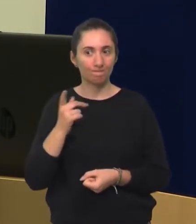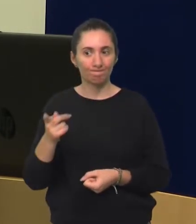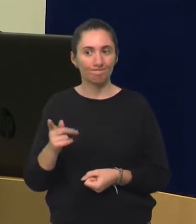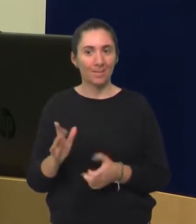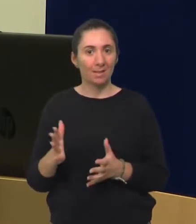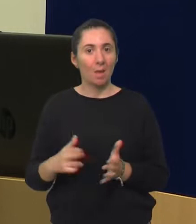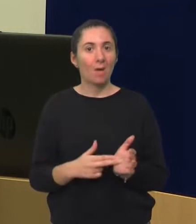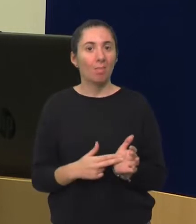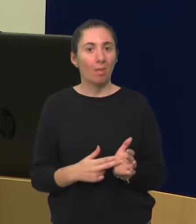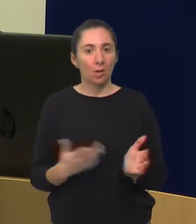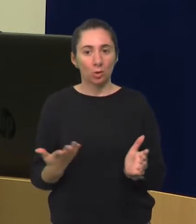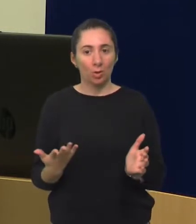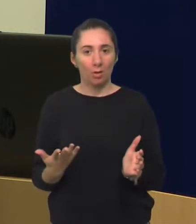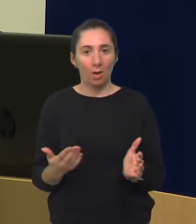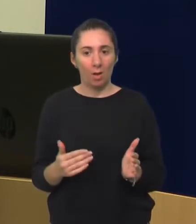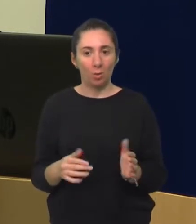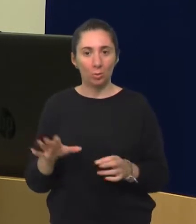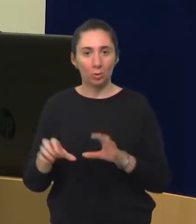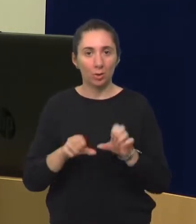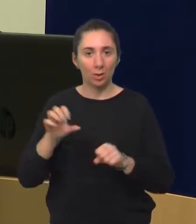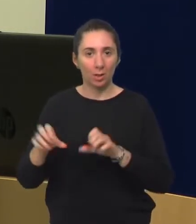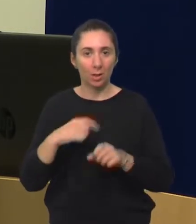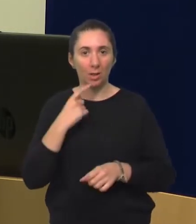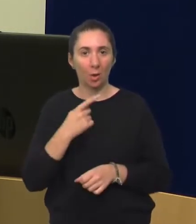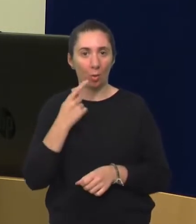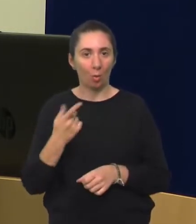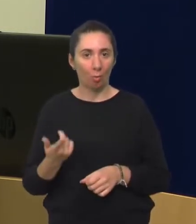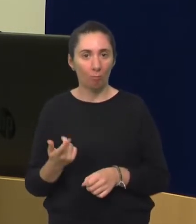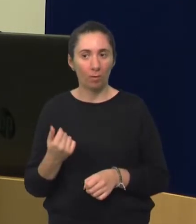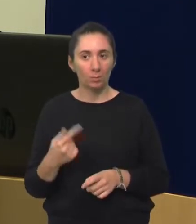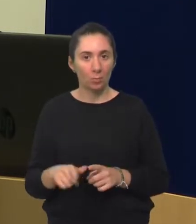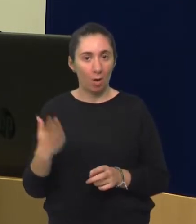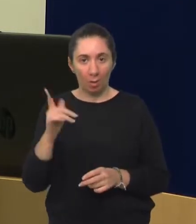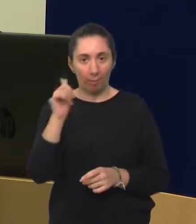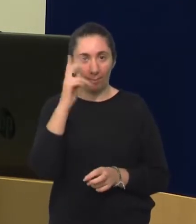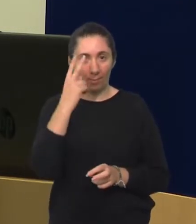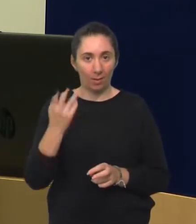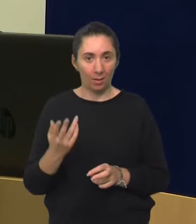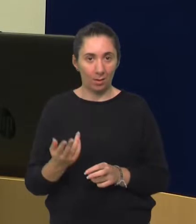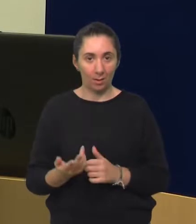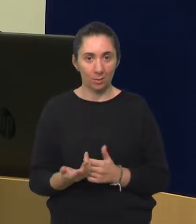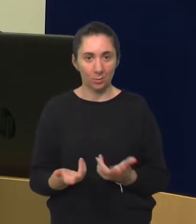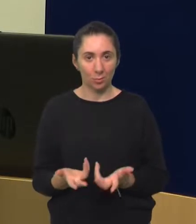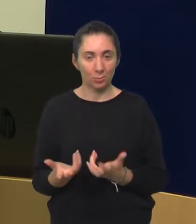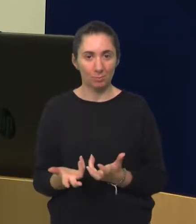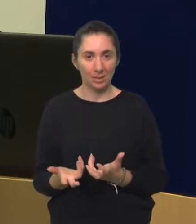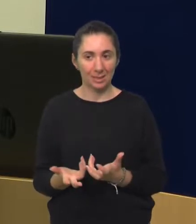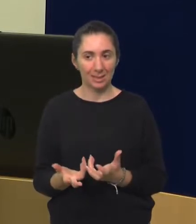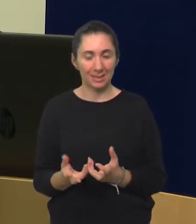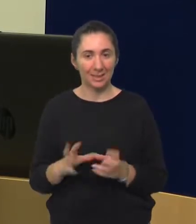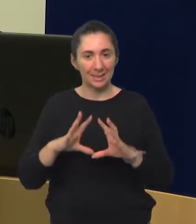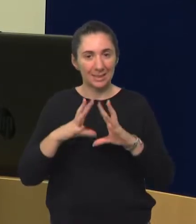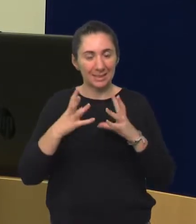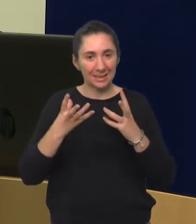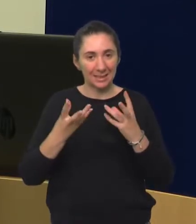načina kako će dalje usvajati jezik i razviti govor, jer zapravo, ako vas ne razumije, onda ga vi na sve ono